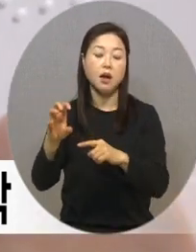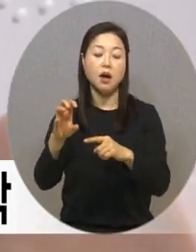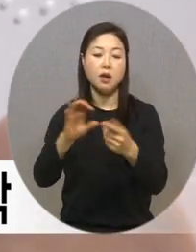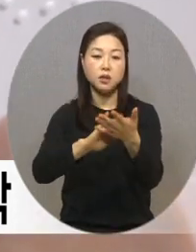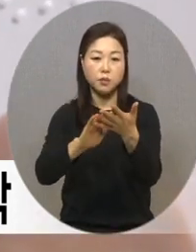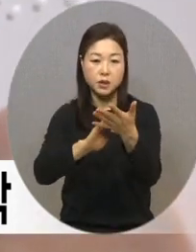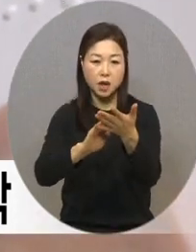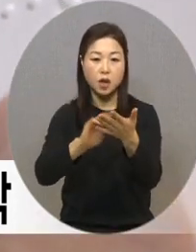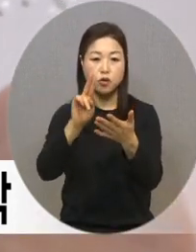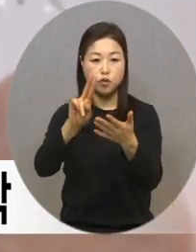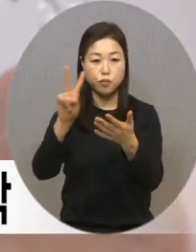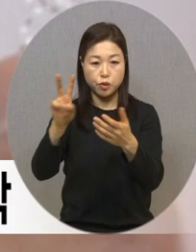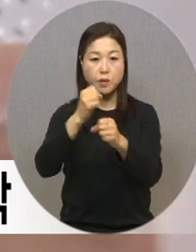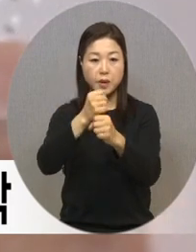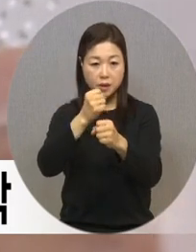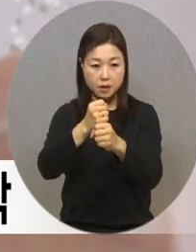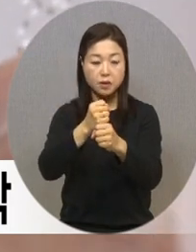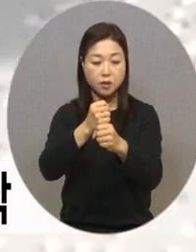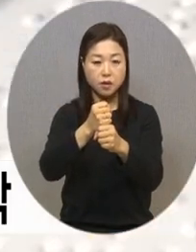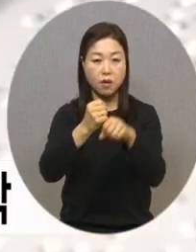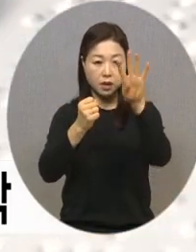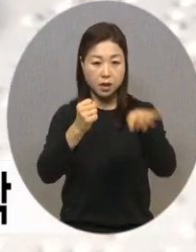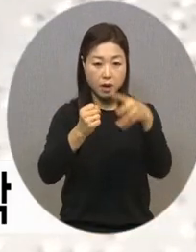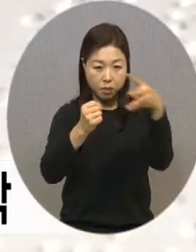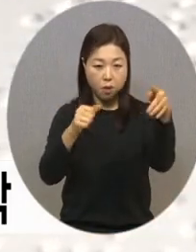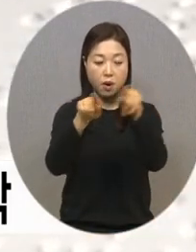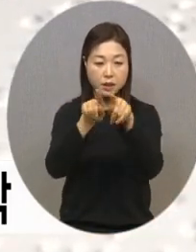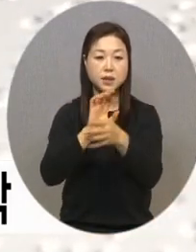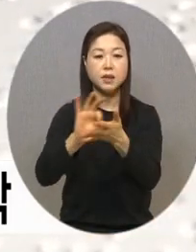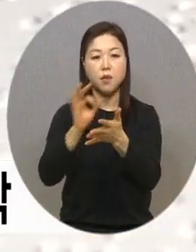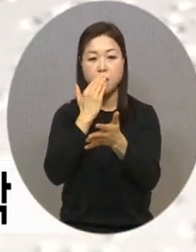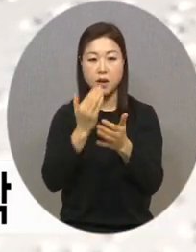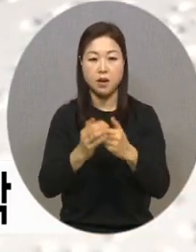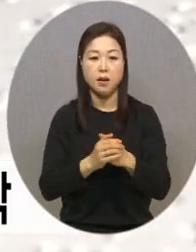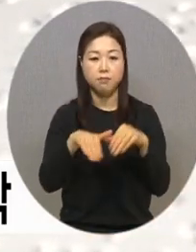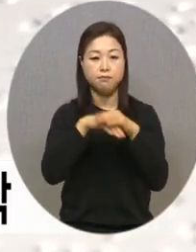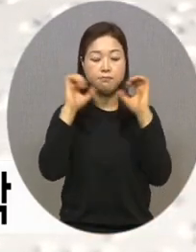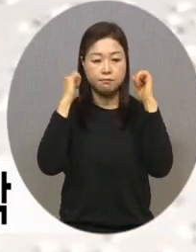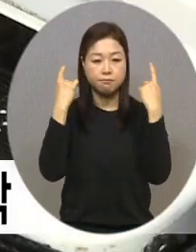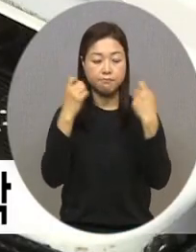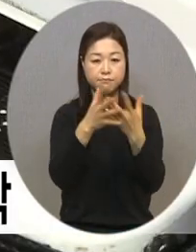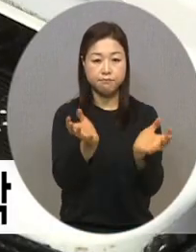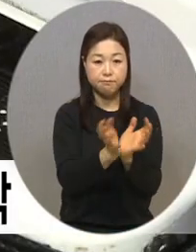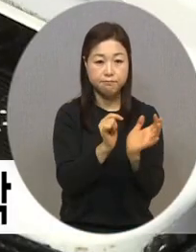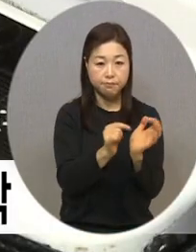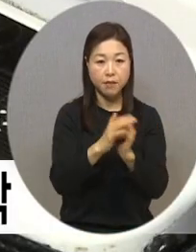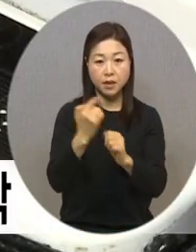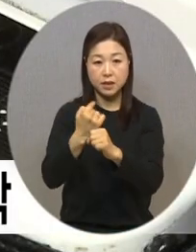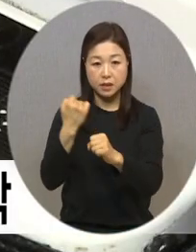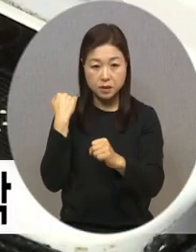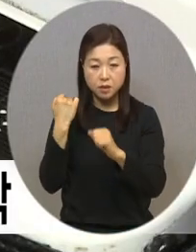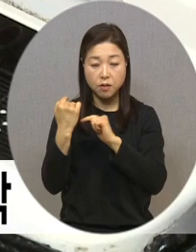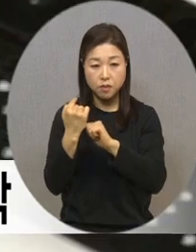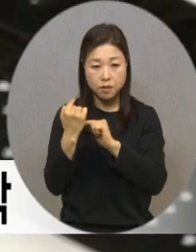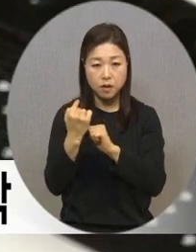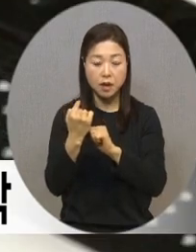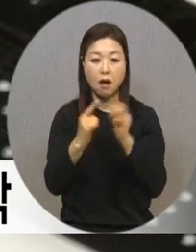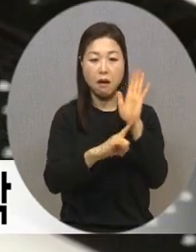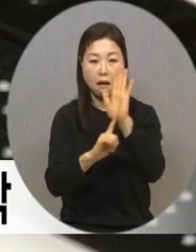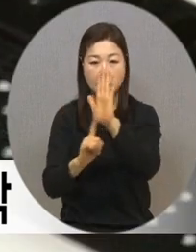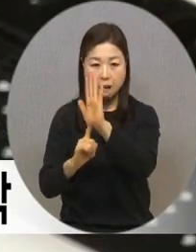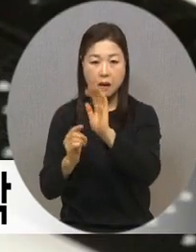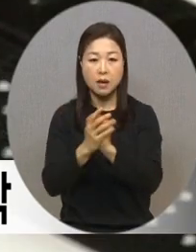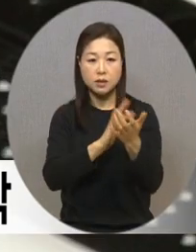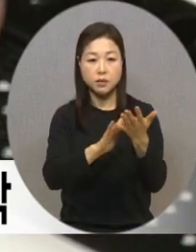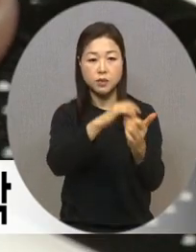일란표와 함께 활용할 수 있도록 했습니다. 이번 사업은 문화체육관광부에서 지난해 공모한 점자 교육 기반